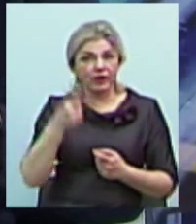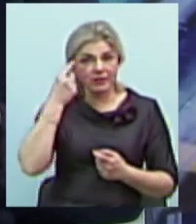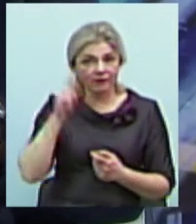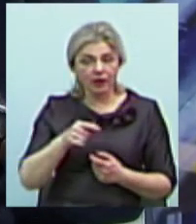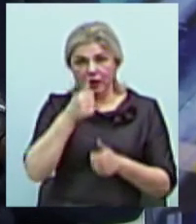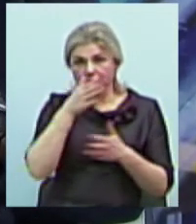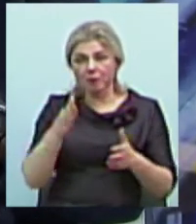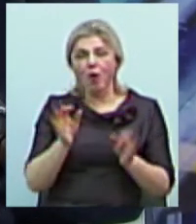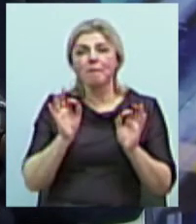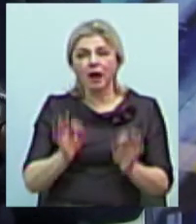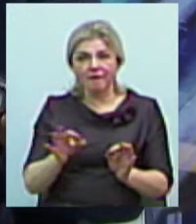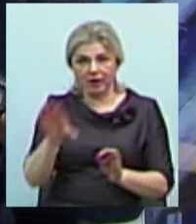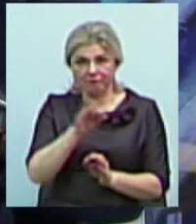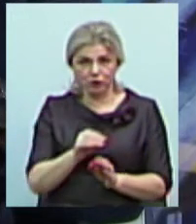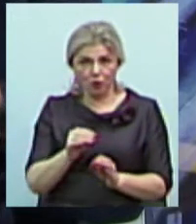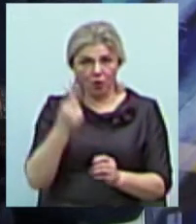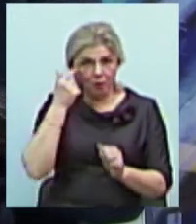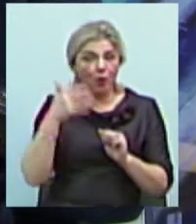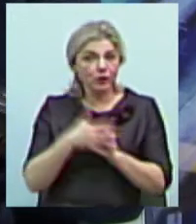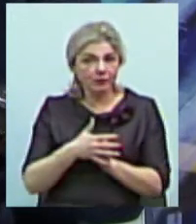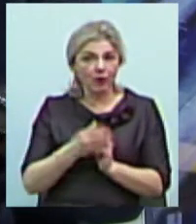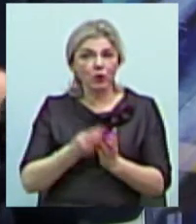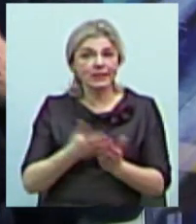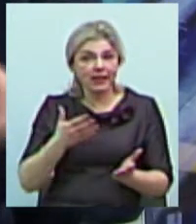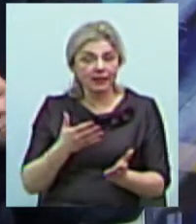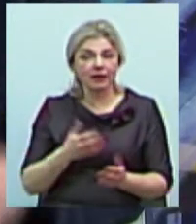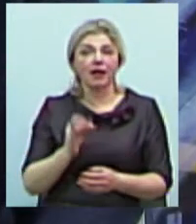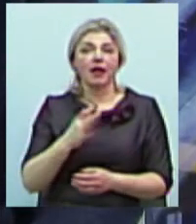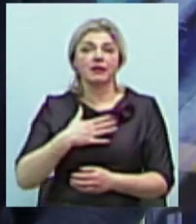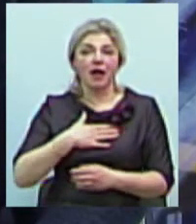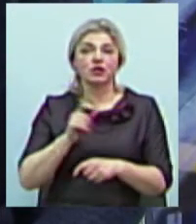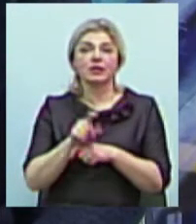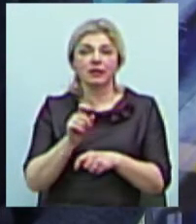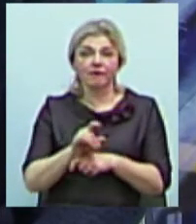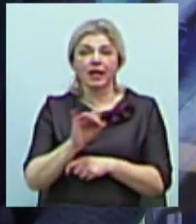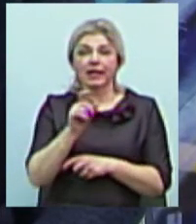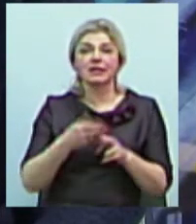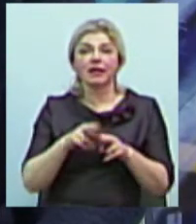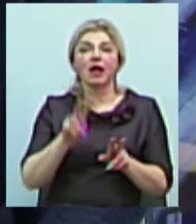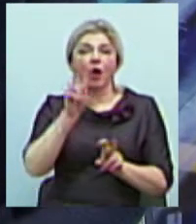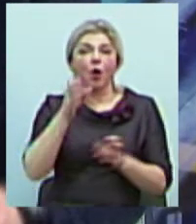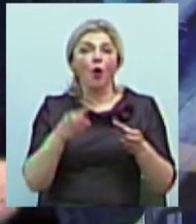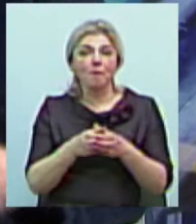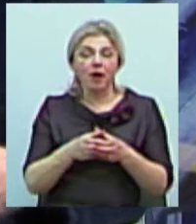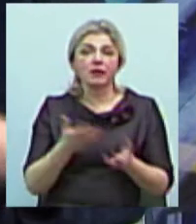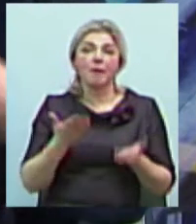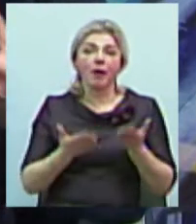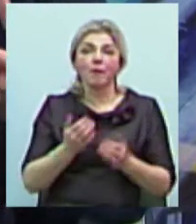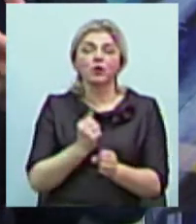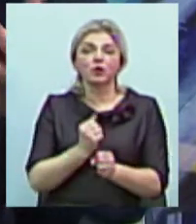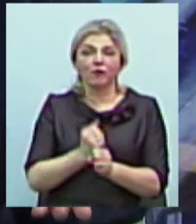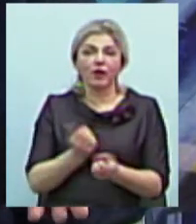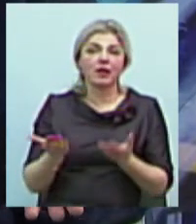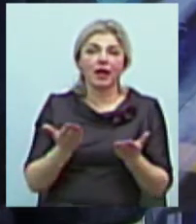'єктивно це оцінити. І наша задача, мабуть, із компанією CDS, мабуть, створити якийсь,